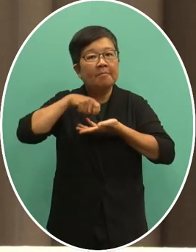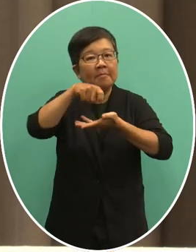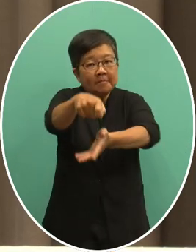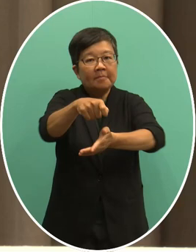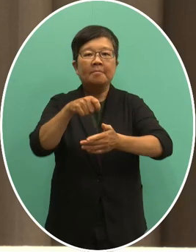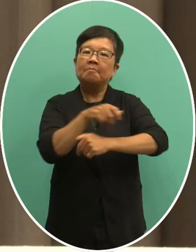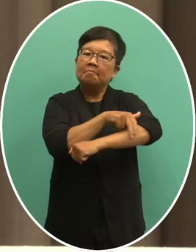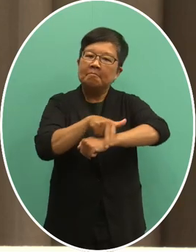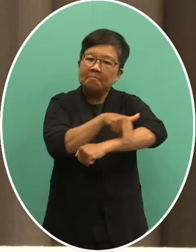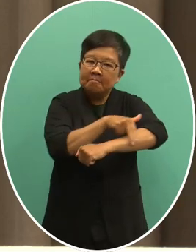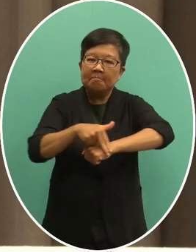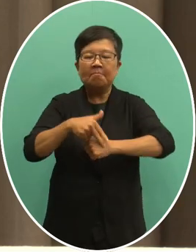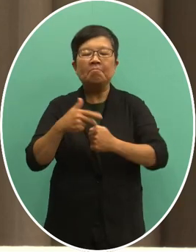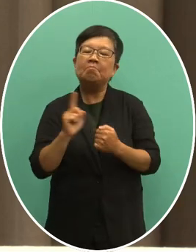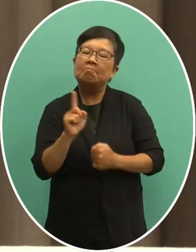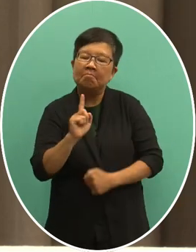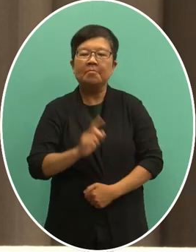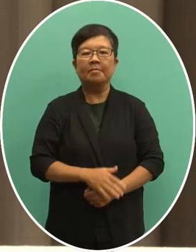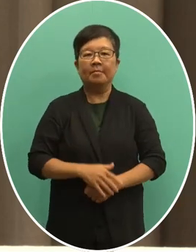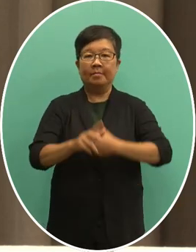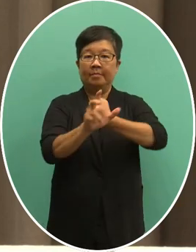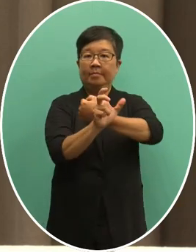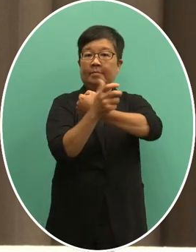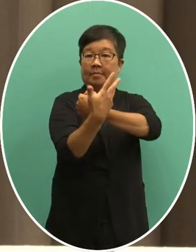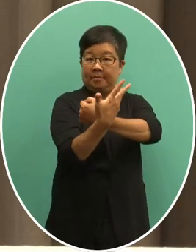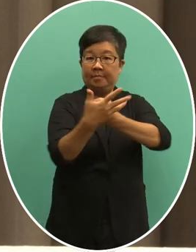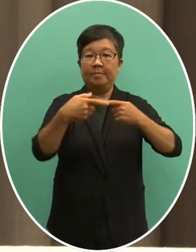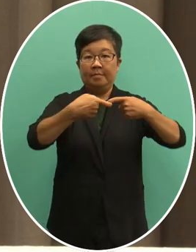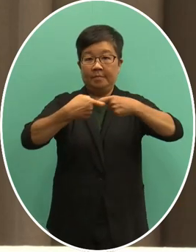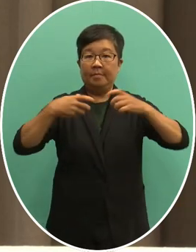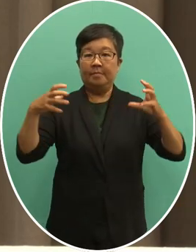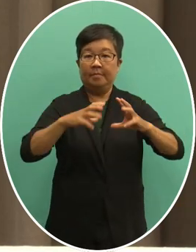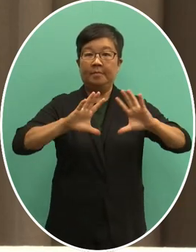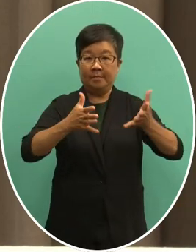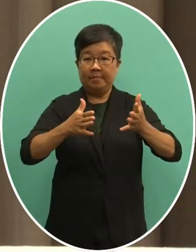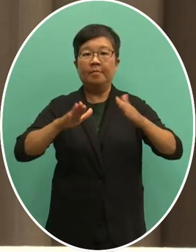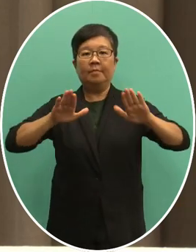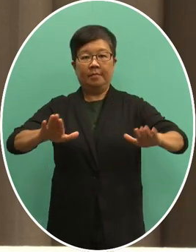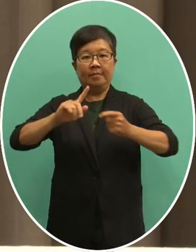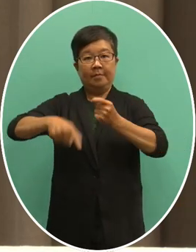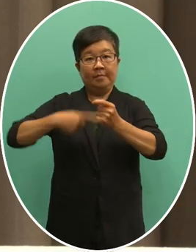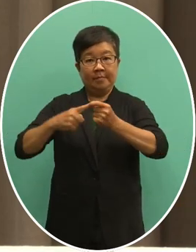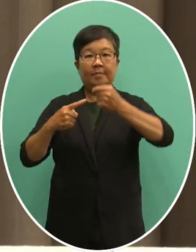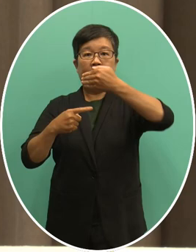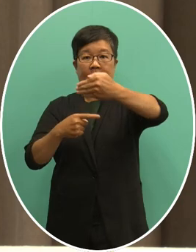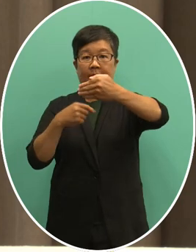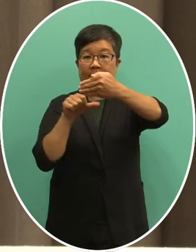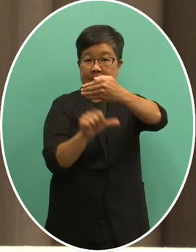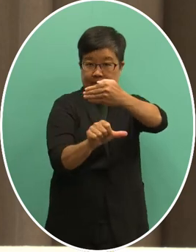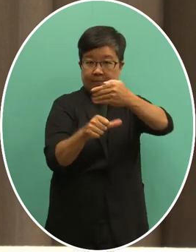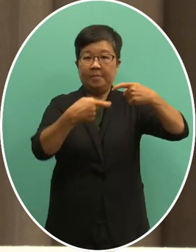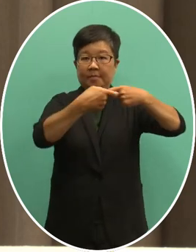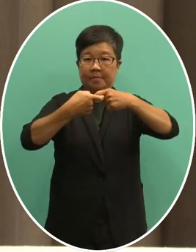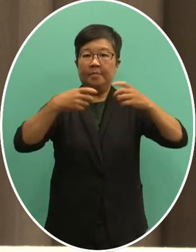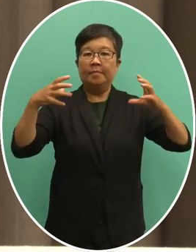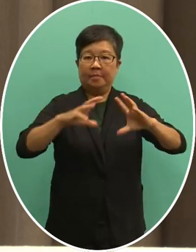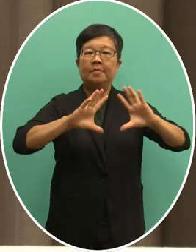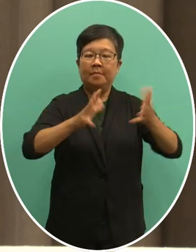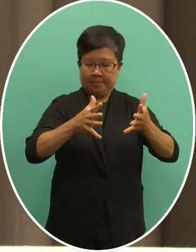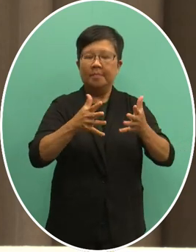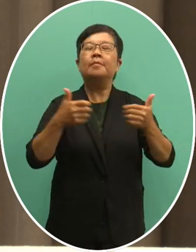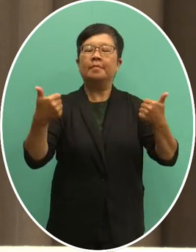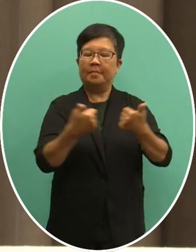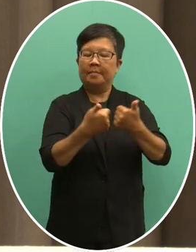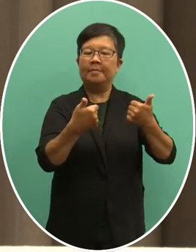法而第78届联合国大会在今年的9月5号在纽约联合国总部要开